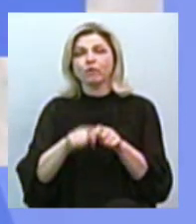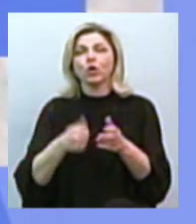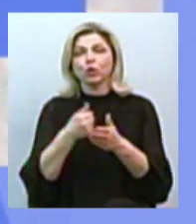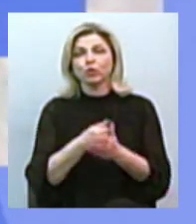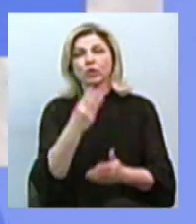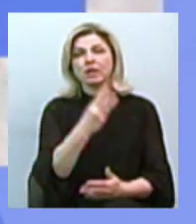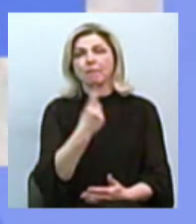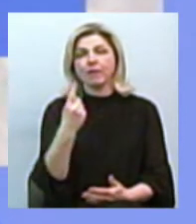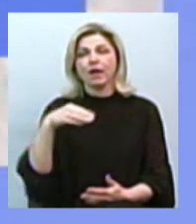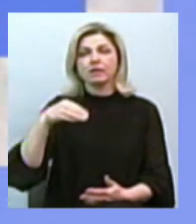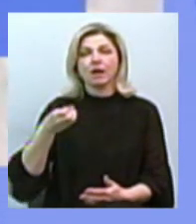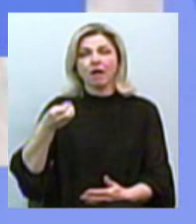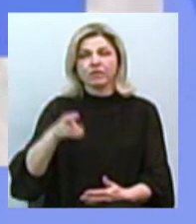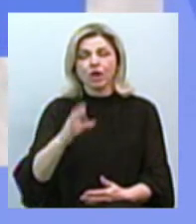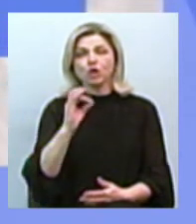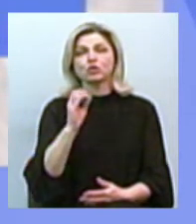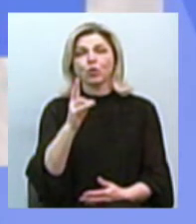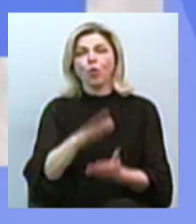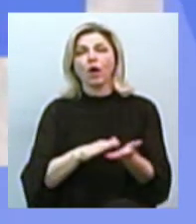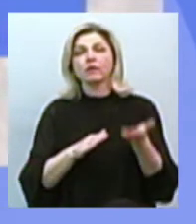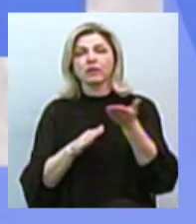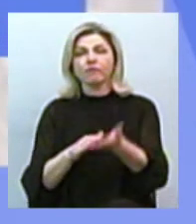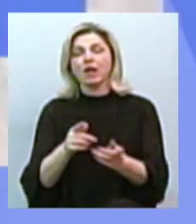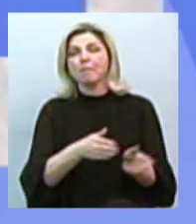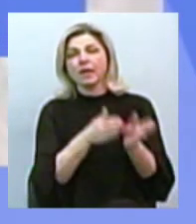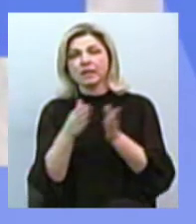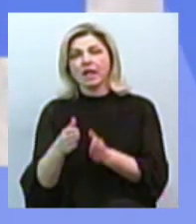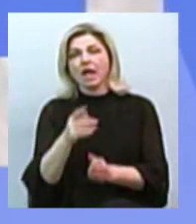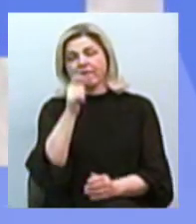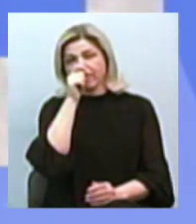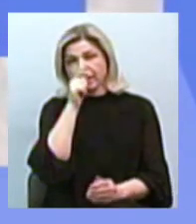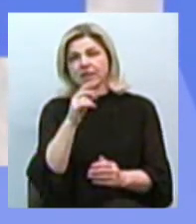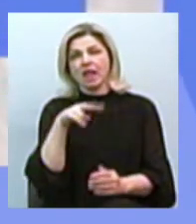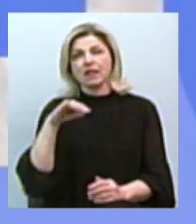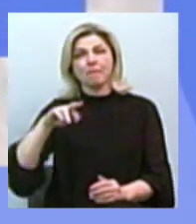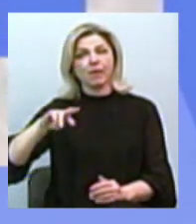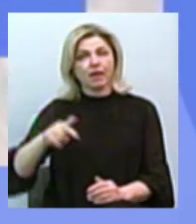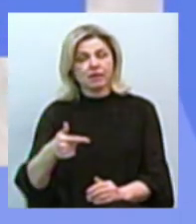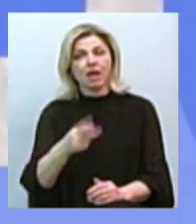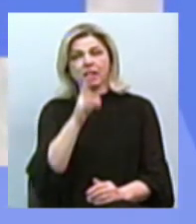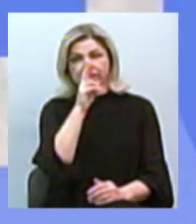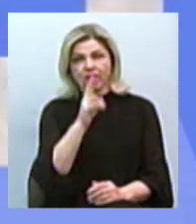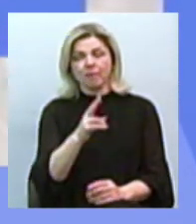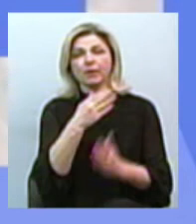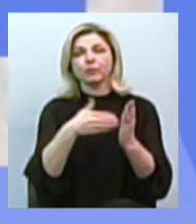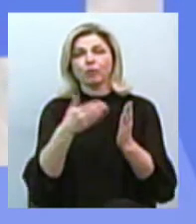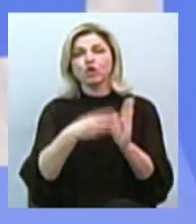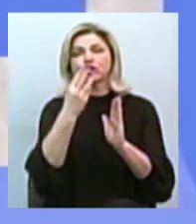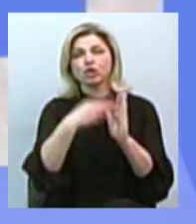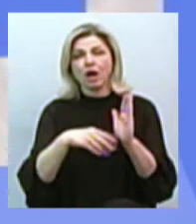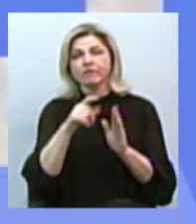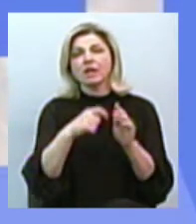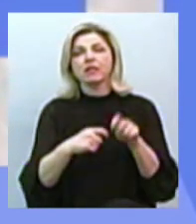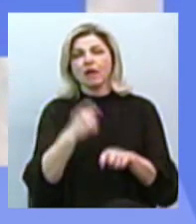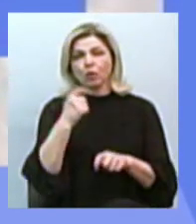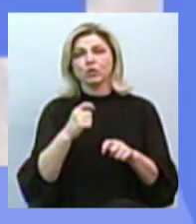травня. Сроки подачі декларації перенести з квітня на липень. Також на два місяці скасувати штрафні санкції за порушення